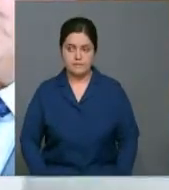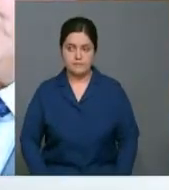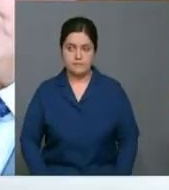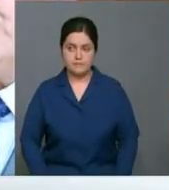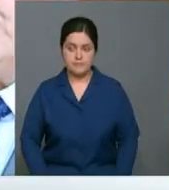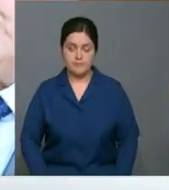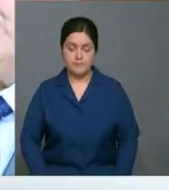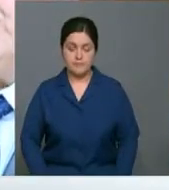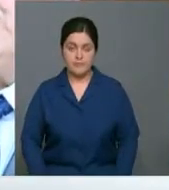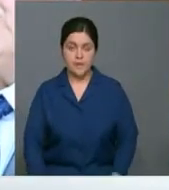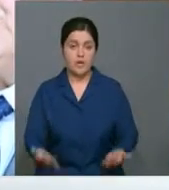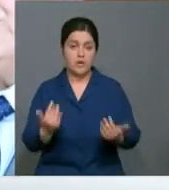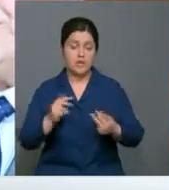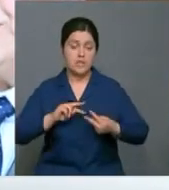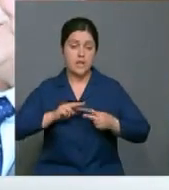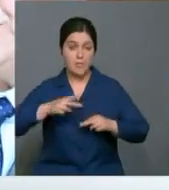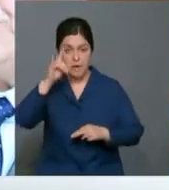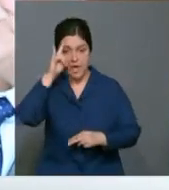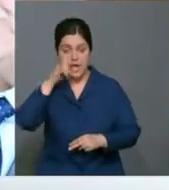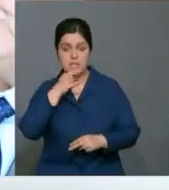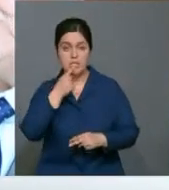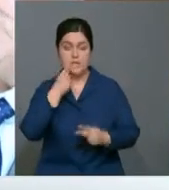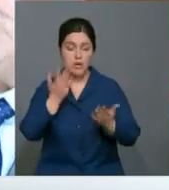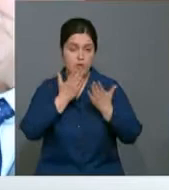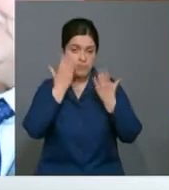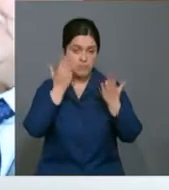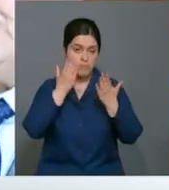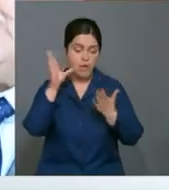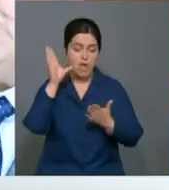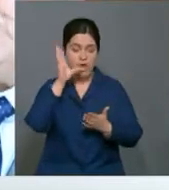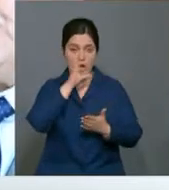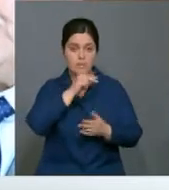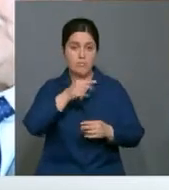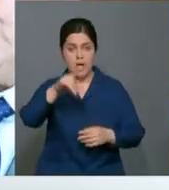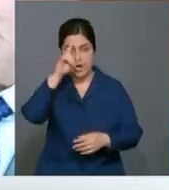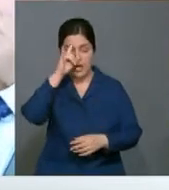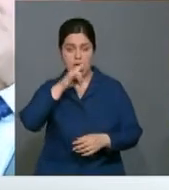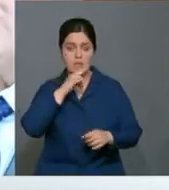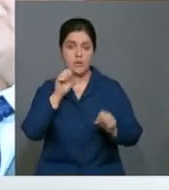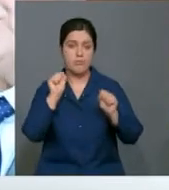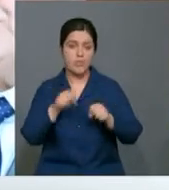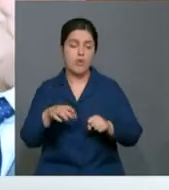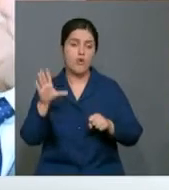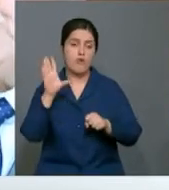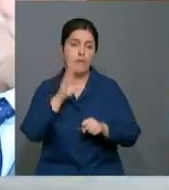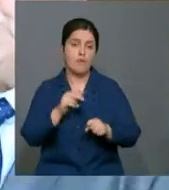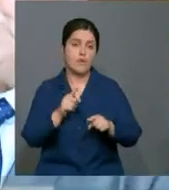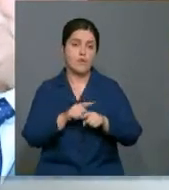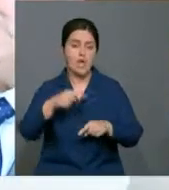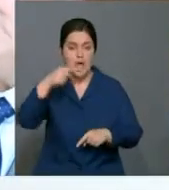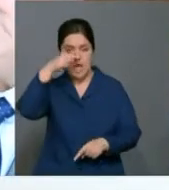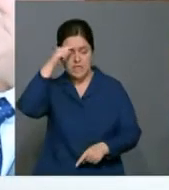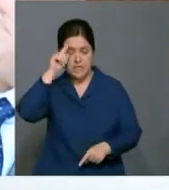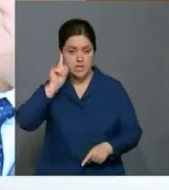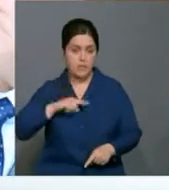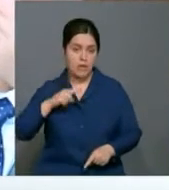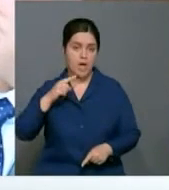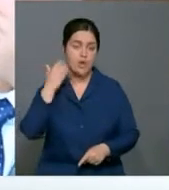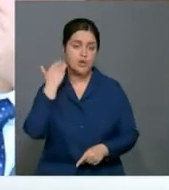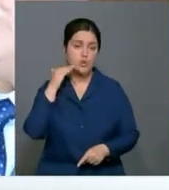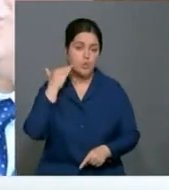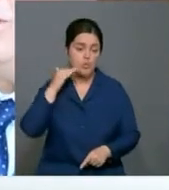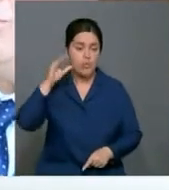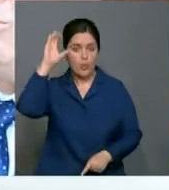При переходе на латиницу у нас будут читать не только казахи. У нас появится возможность сплотиться с жителями Азербайджана, Туркменистана,